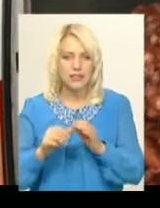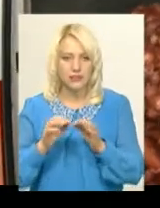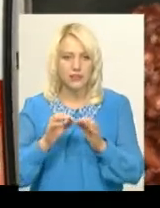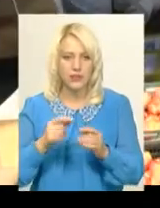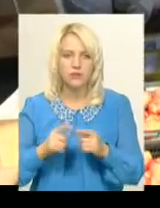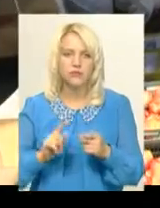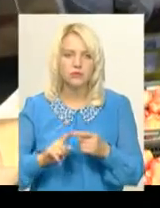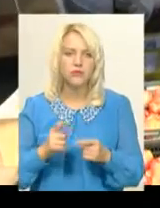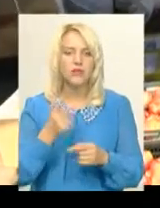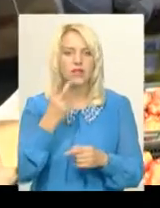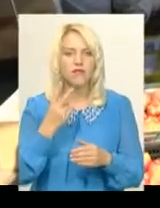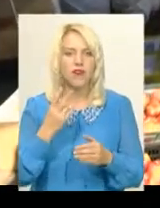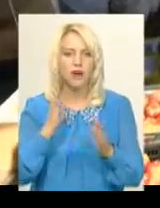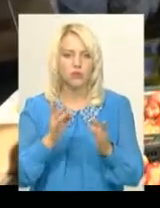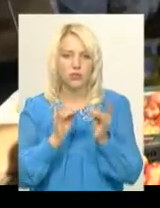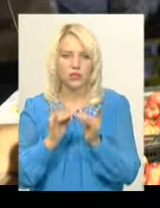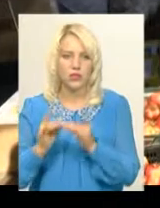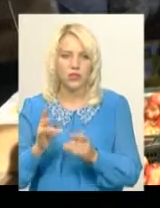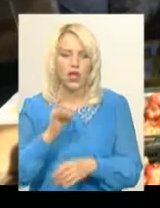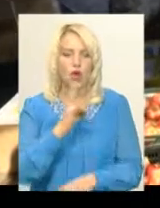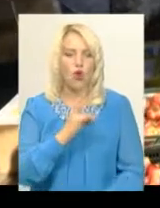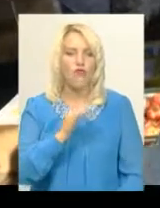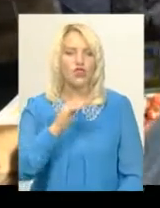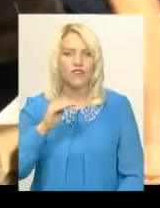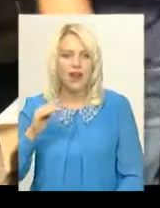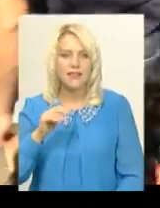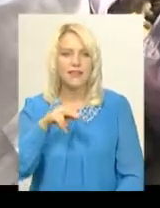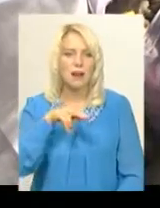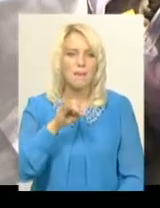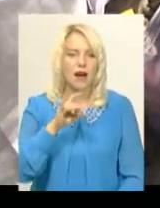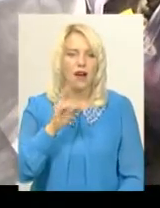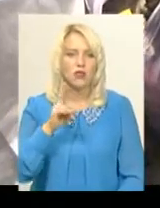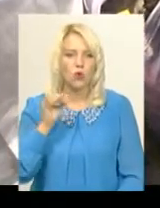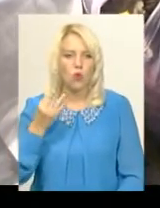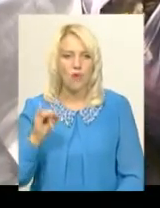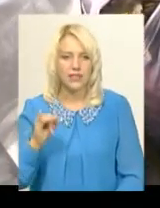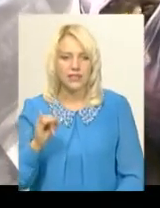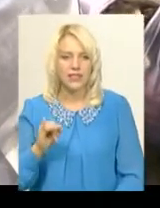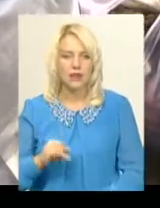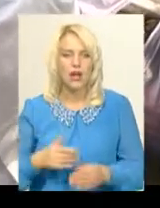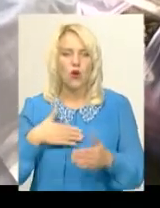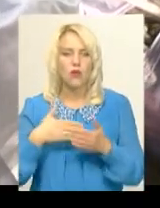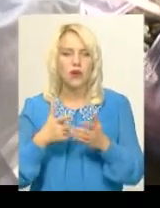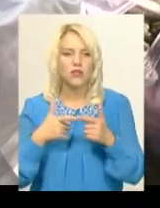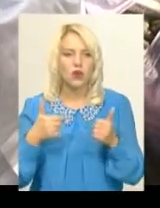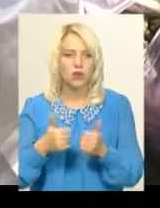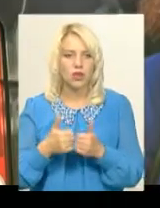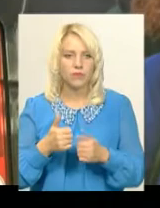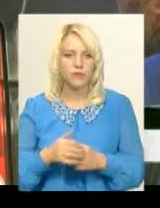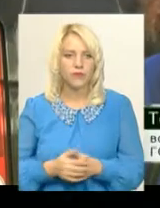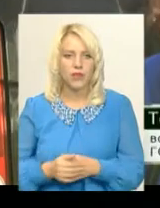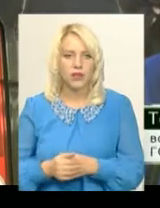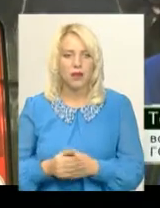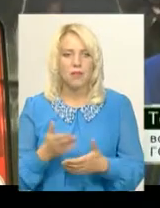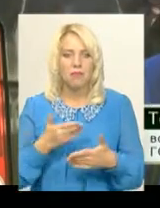сиротинці – Новожеланівський і Паразковський, каже Тетяна Старук. Волонтерка Хмельницького обласного підрозділу громадської організації «Українок Яворина».